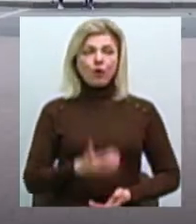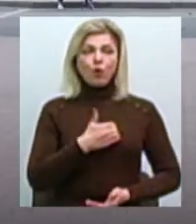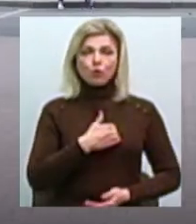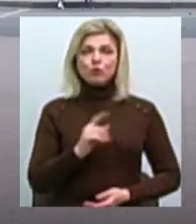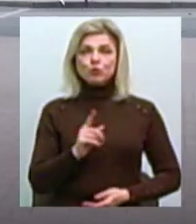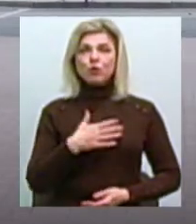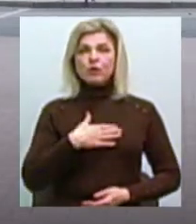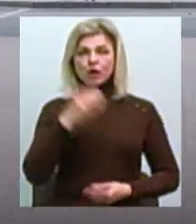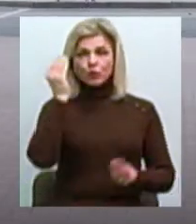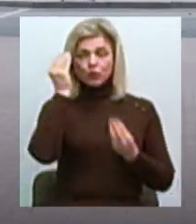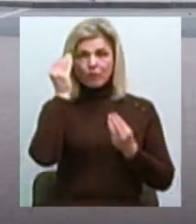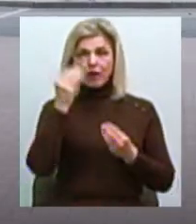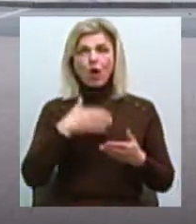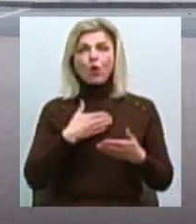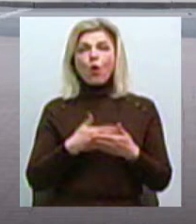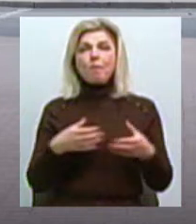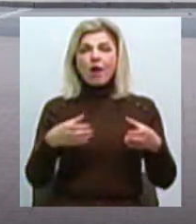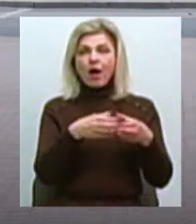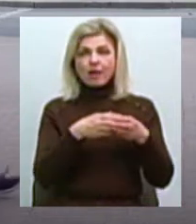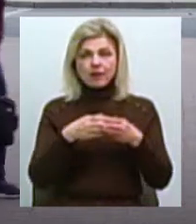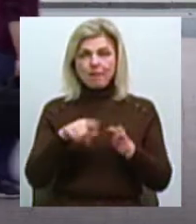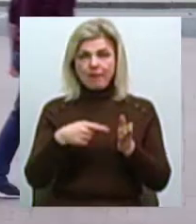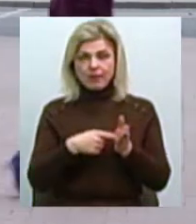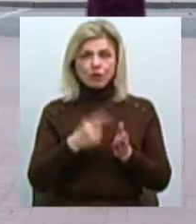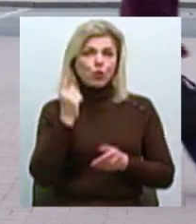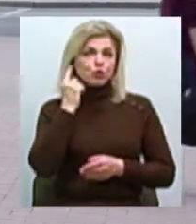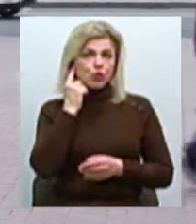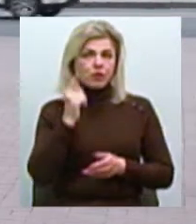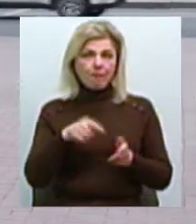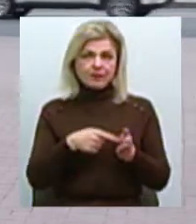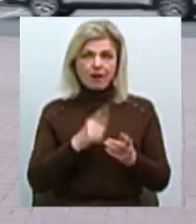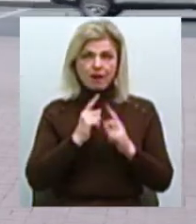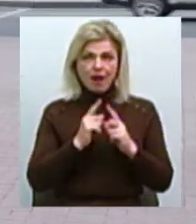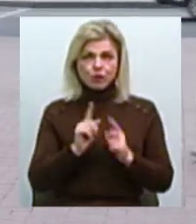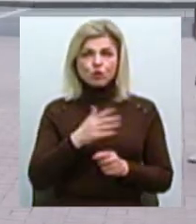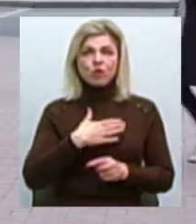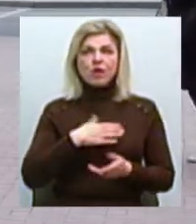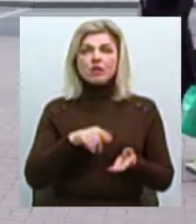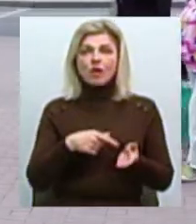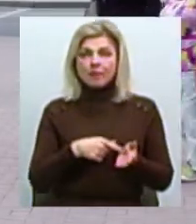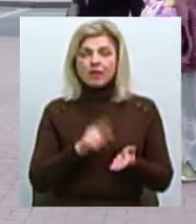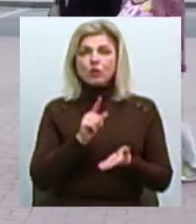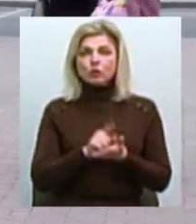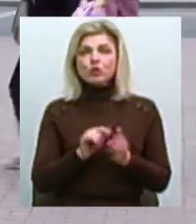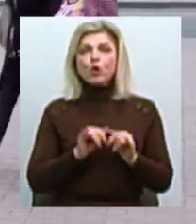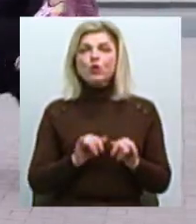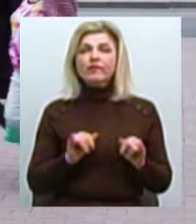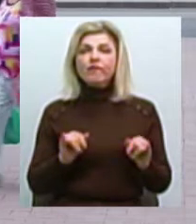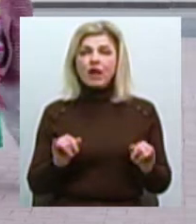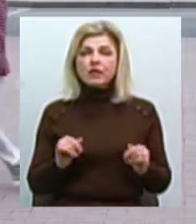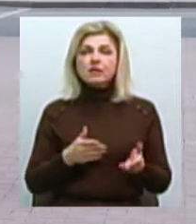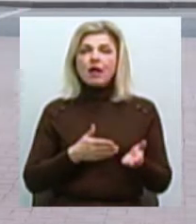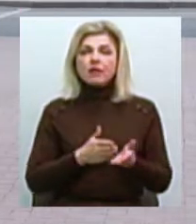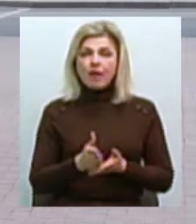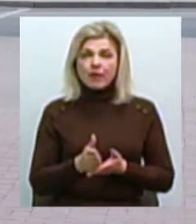думку громади, міста почула міська влада про те, що наше місто має розвиватися в напрямку того,